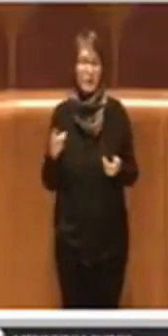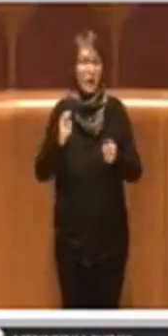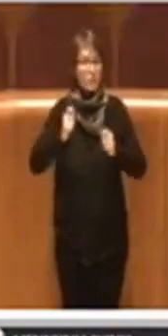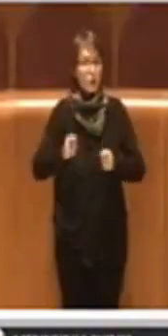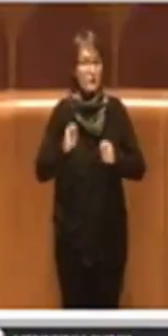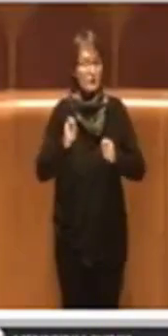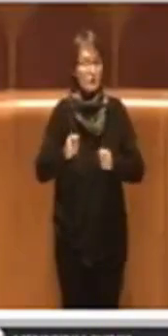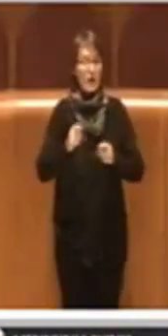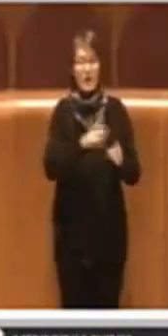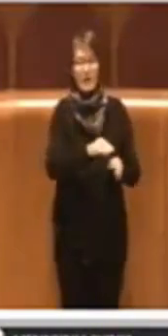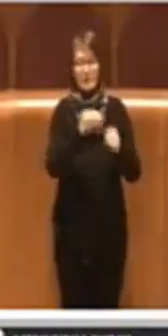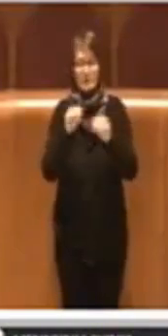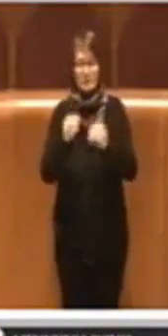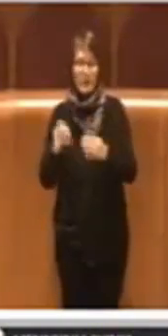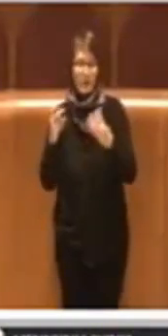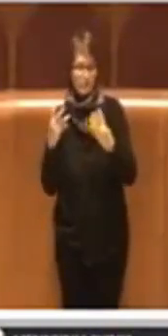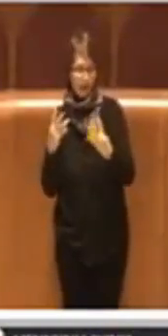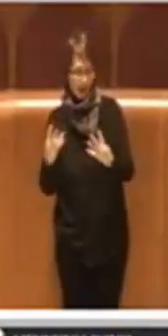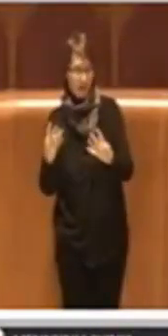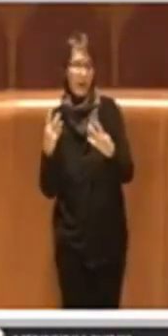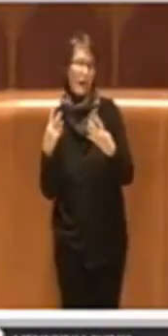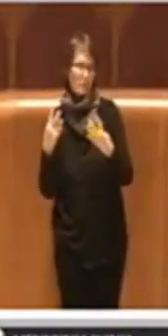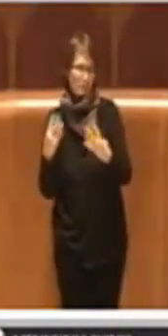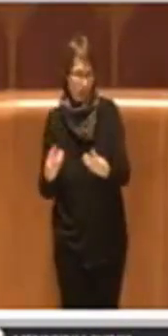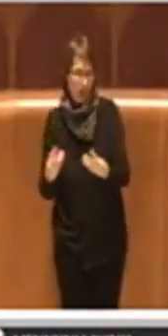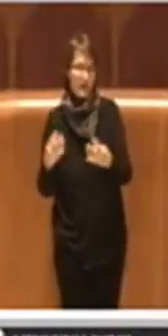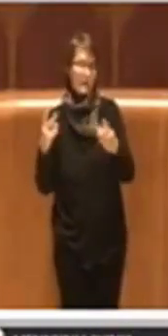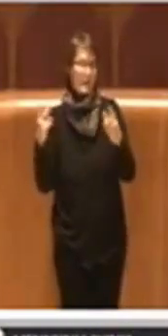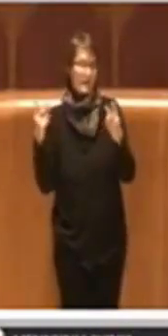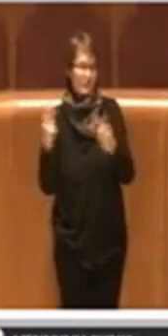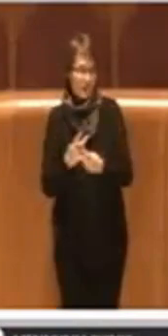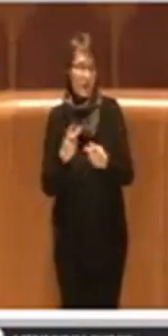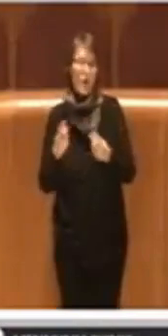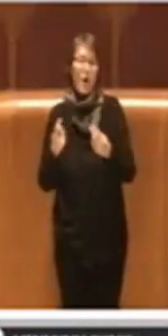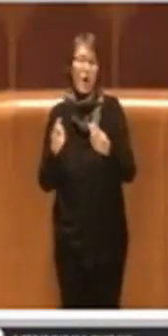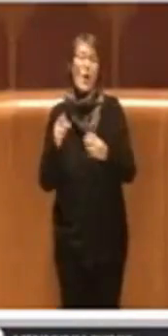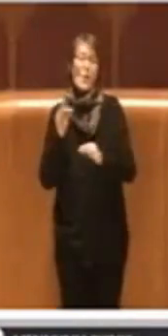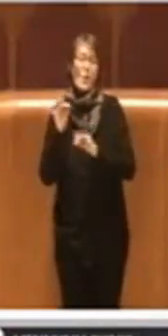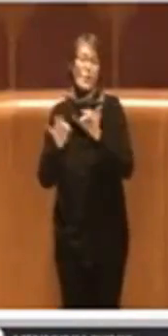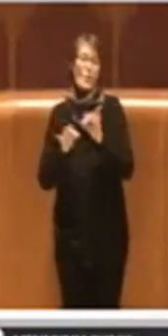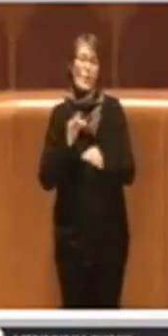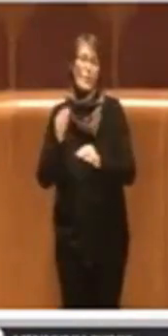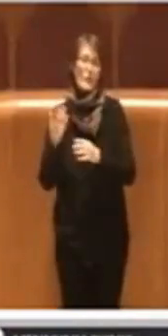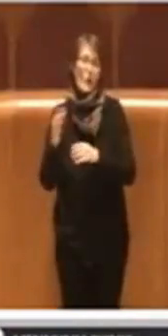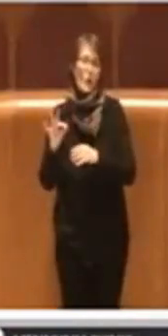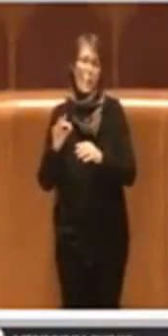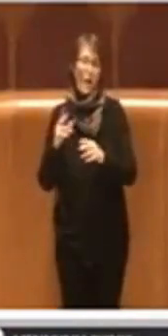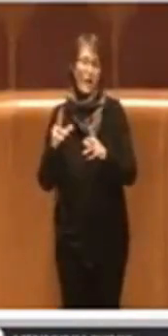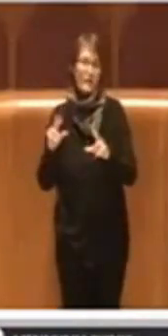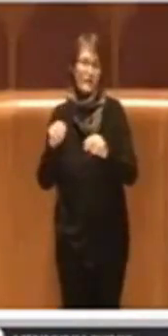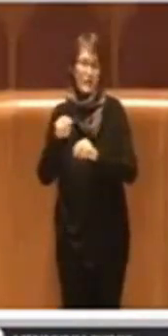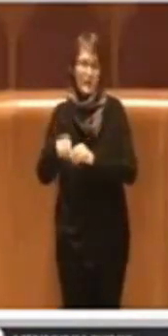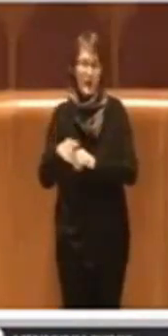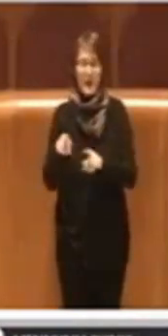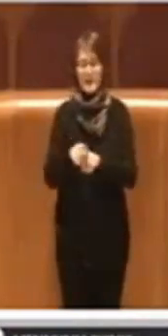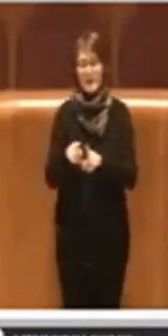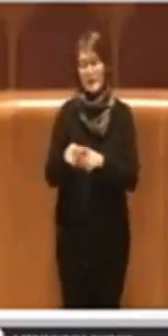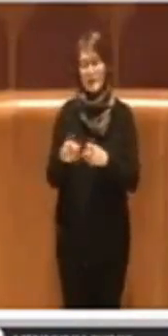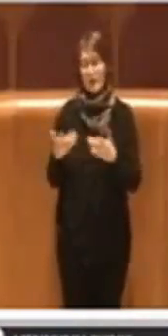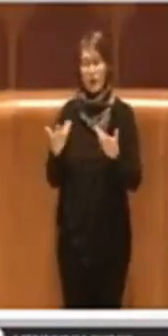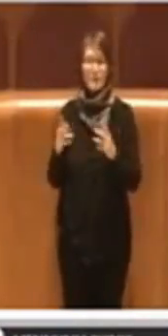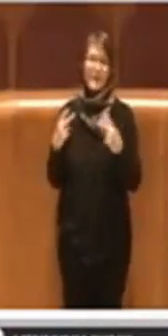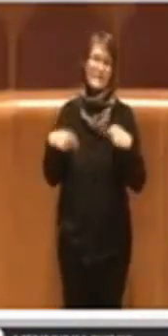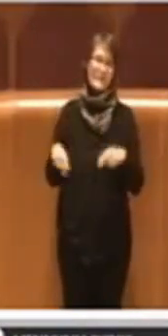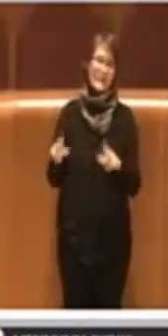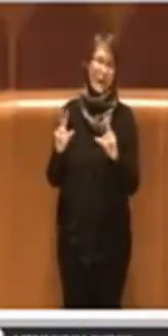qualificati, in dei parchi che chiaramente hanno e stanno vivendo una vita nuova, un nuovo vestito, un